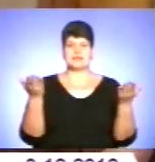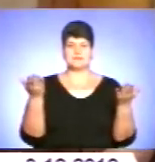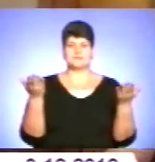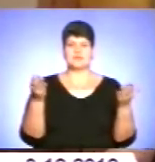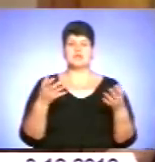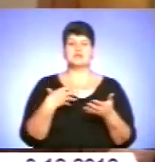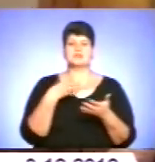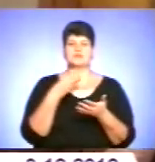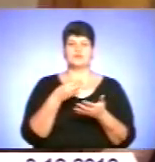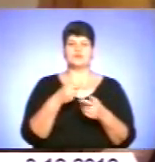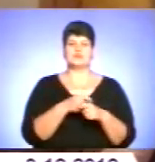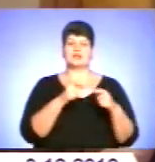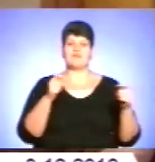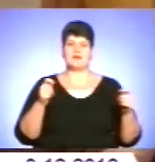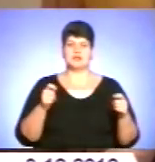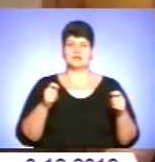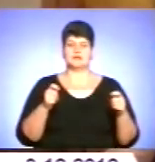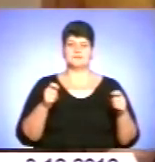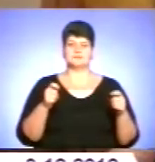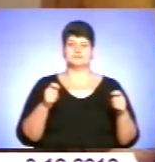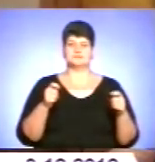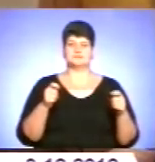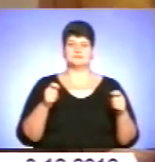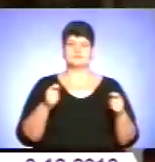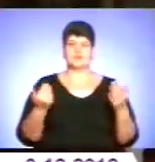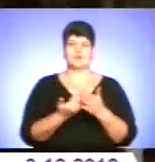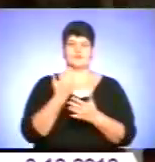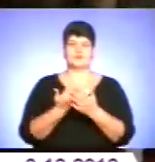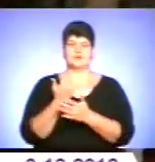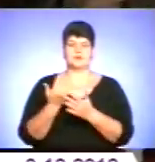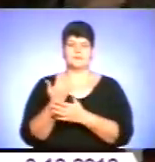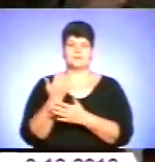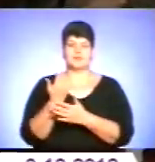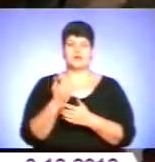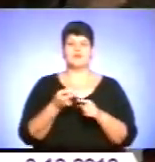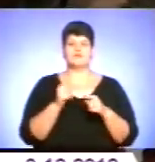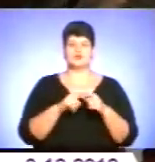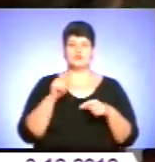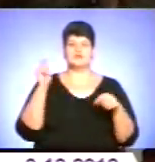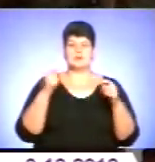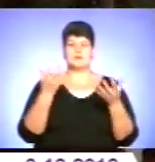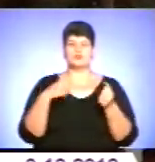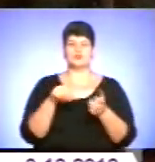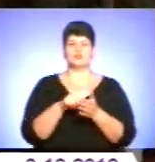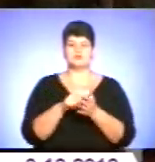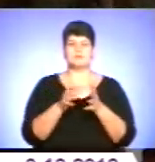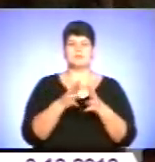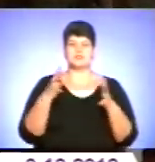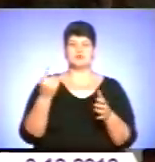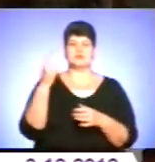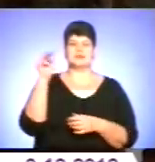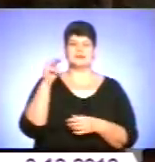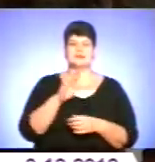І відкривати нове і нове. У цьогорічному фестивалі беруть участь понад тисячу дітей.